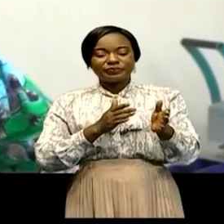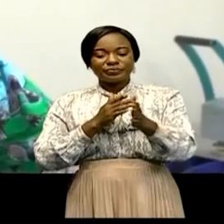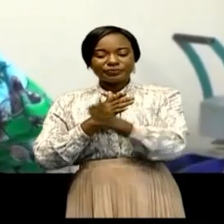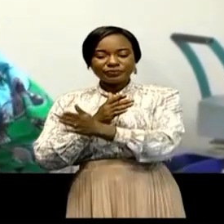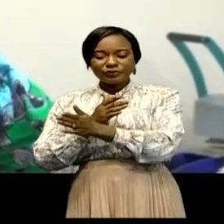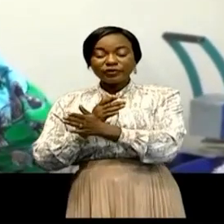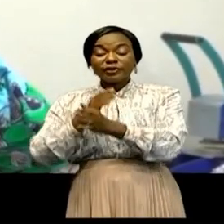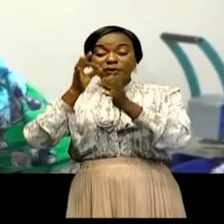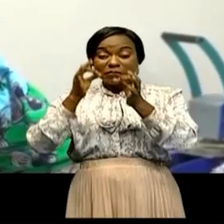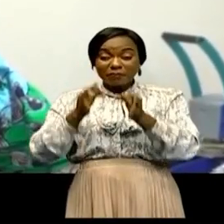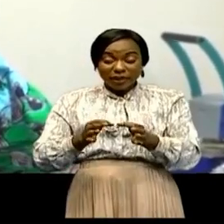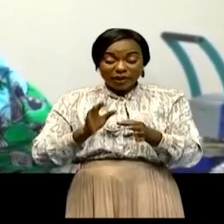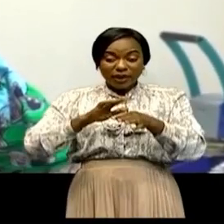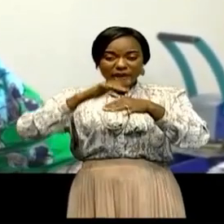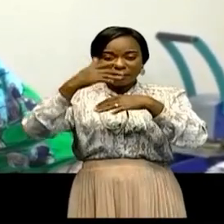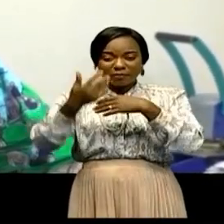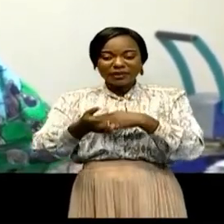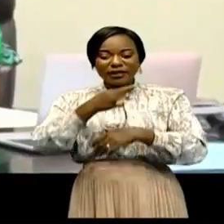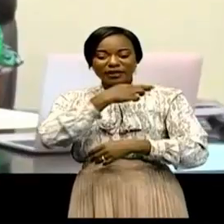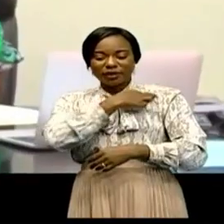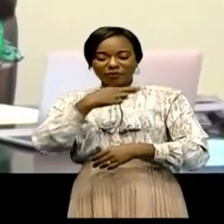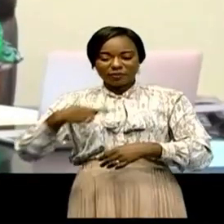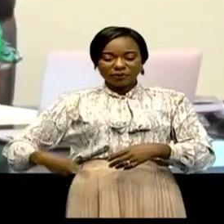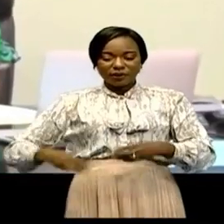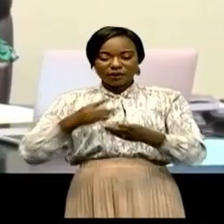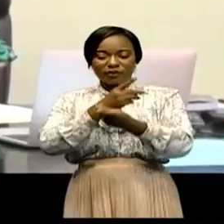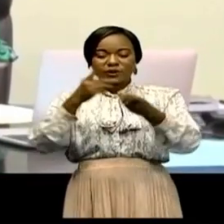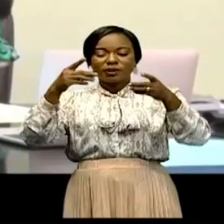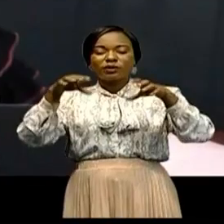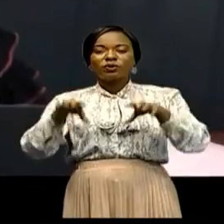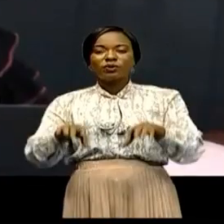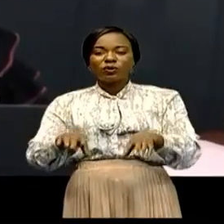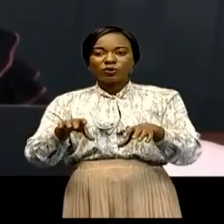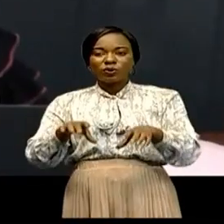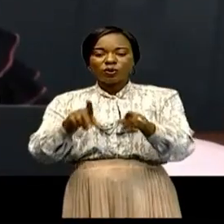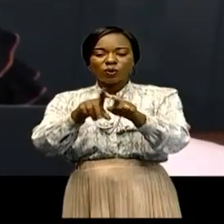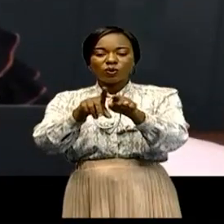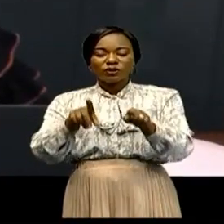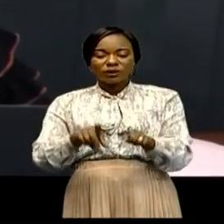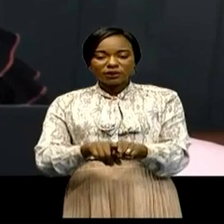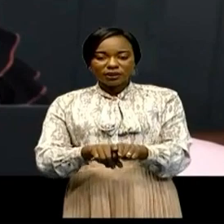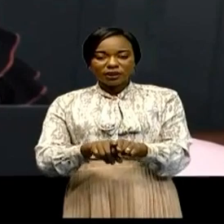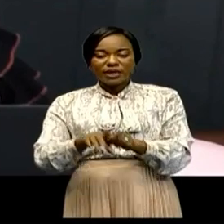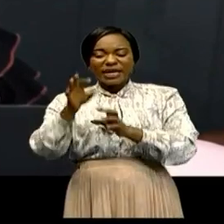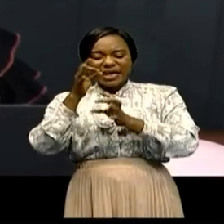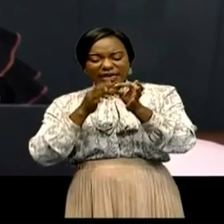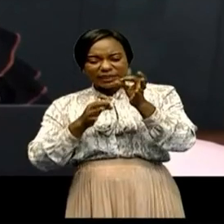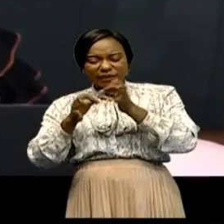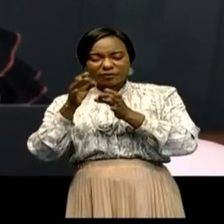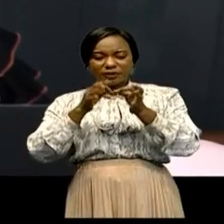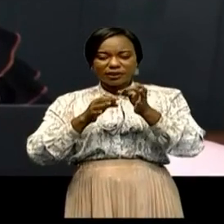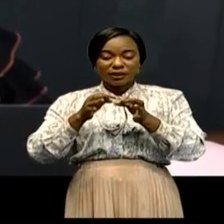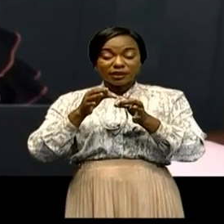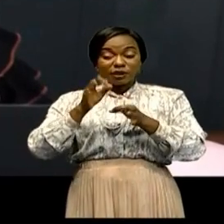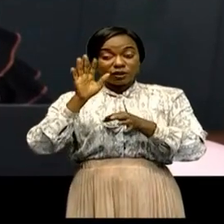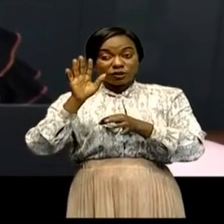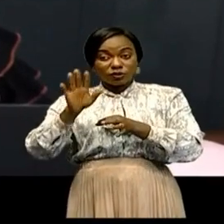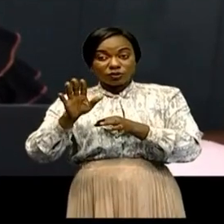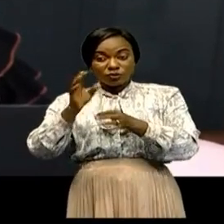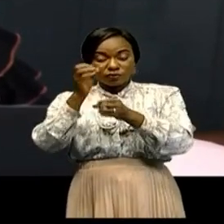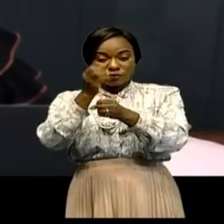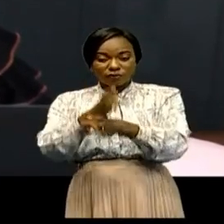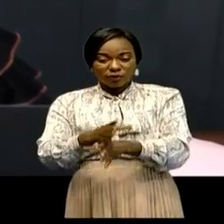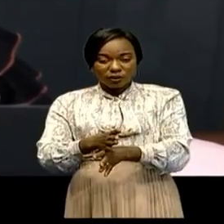Par ailleurs, la République démocratique du Congo a officiellement exprimé sa disponibilité à